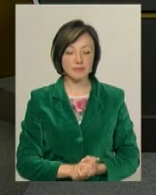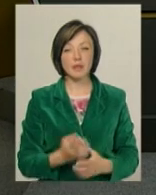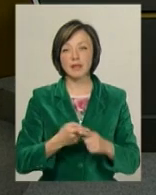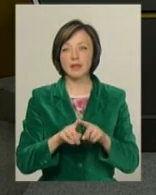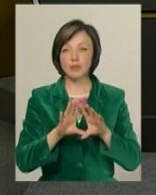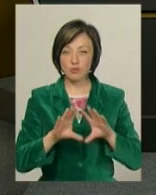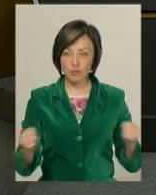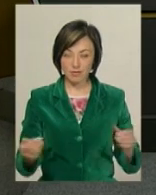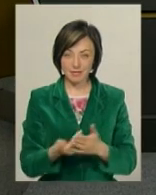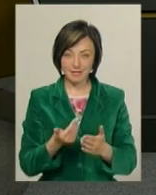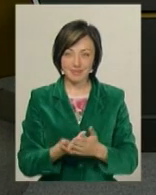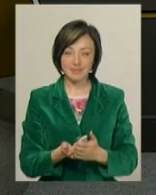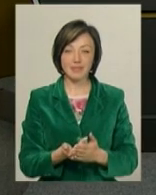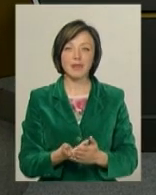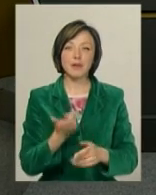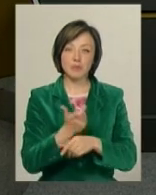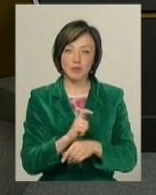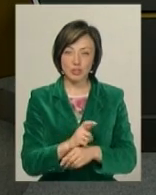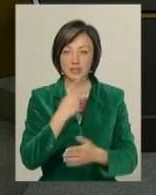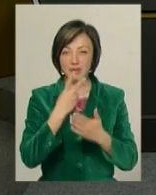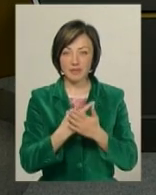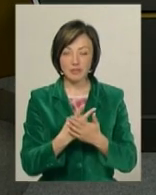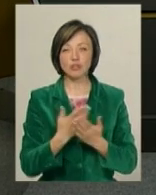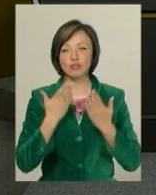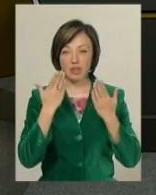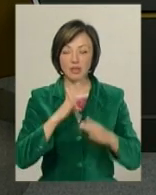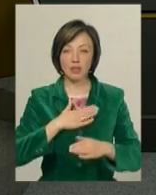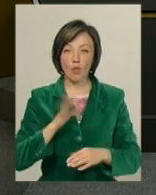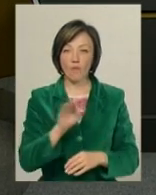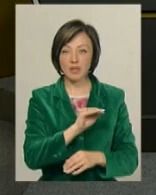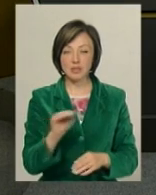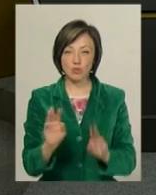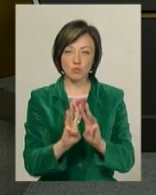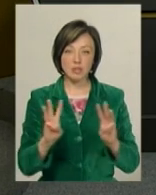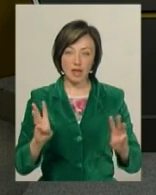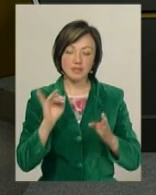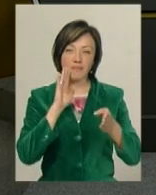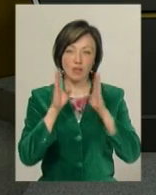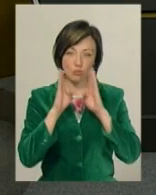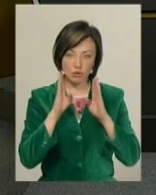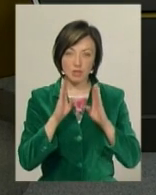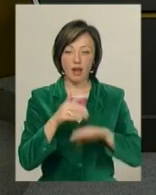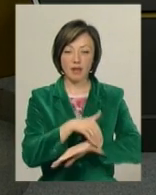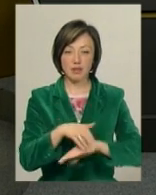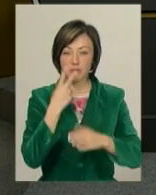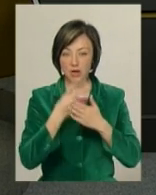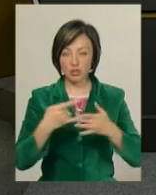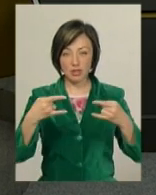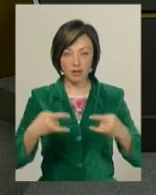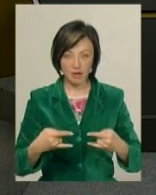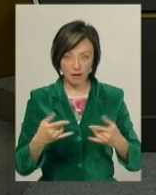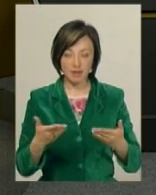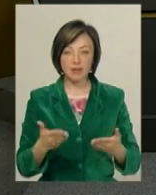На цьому наш випуск завершено. Ще більше новин дивіться та читайте на нашому офіційному сайті та сторінці у Фейсбук. Адресу ви зараз бачите на